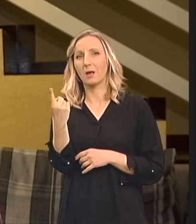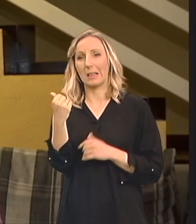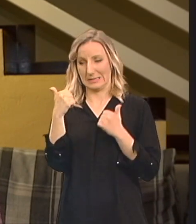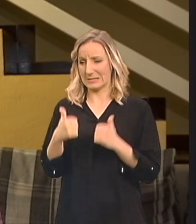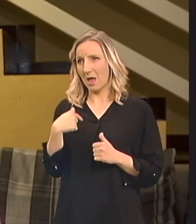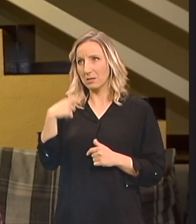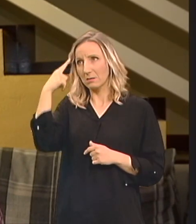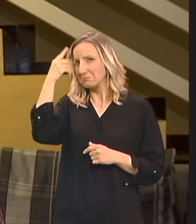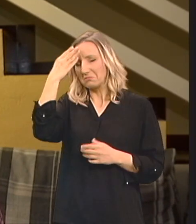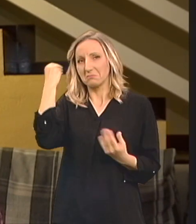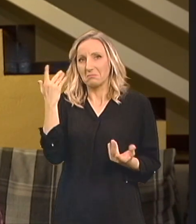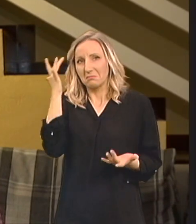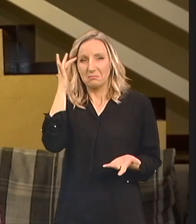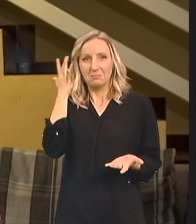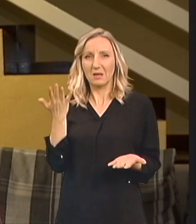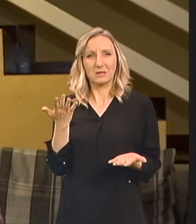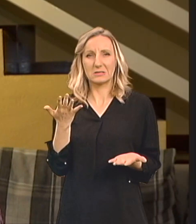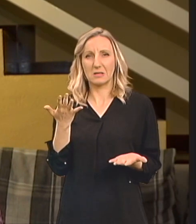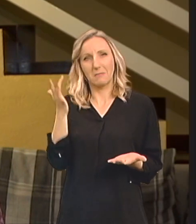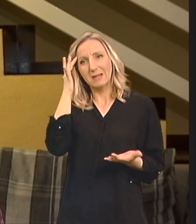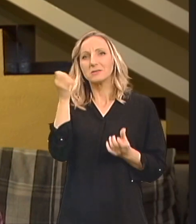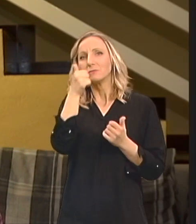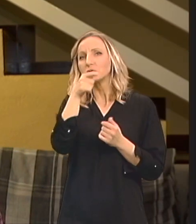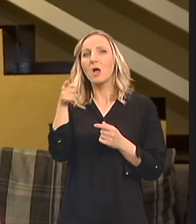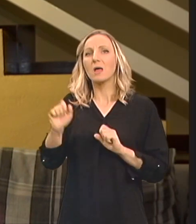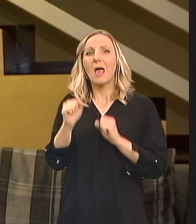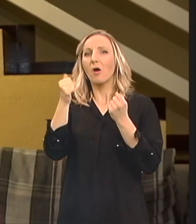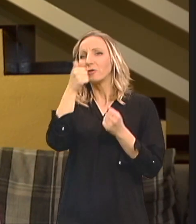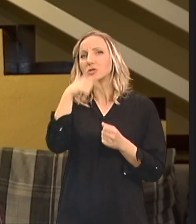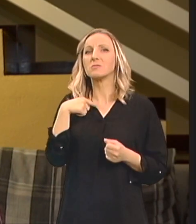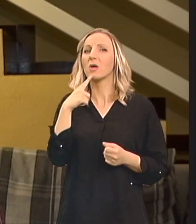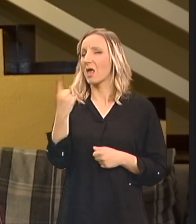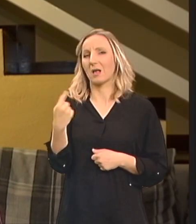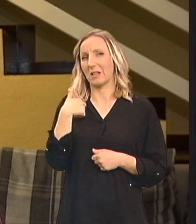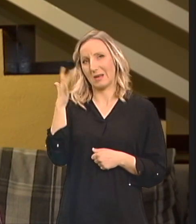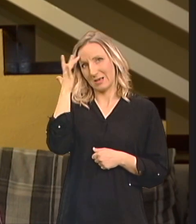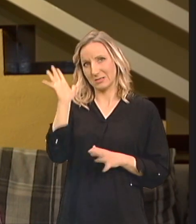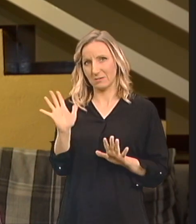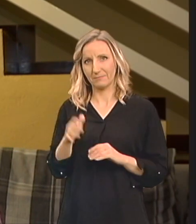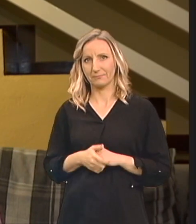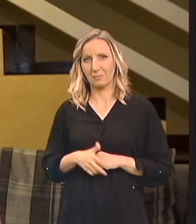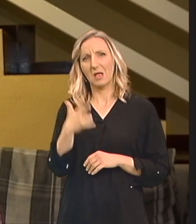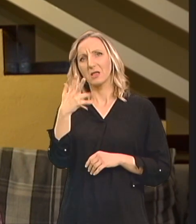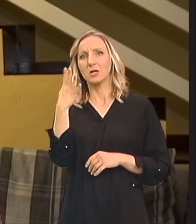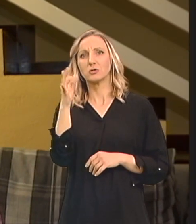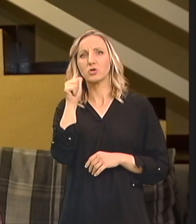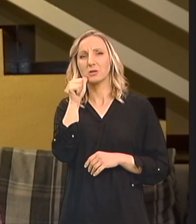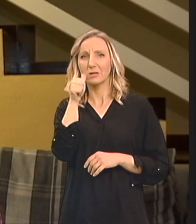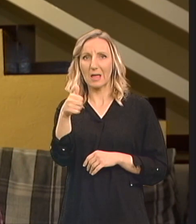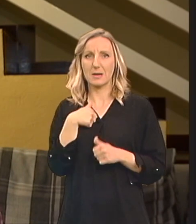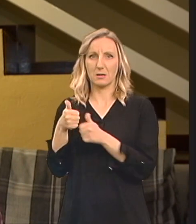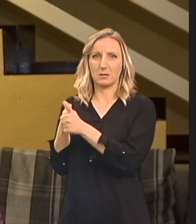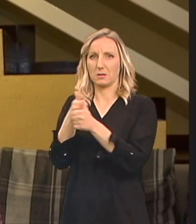perspektive ne znam Ne znam kako je ona reagovala I šta smo mi njoj to rekli Prvih nekih 3-4 dana